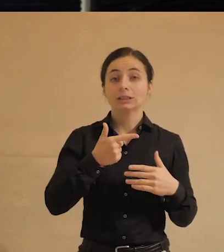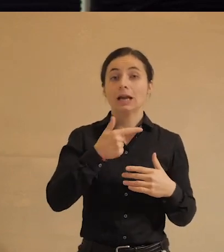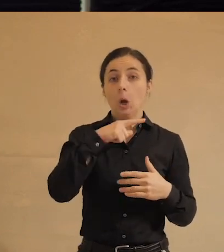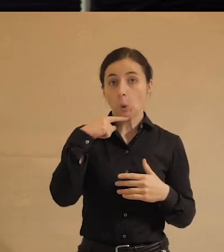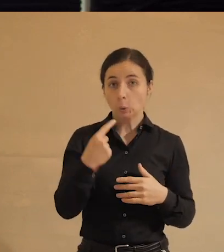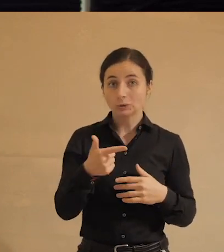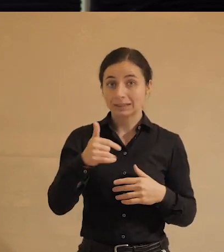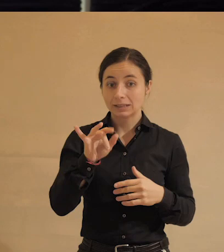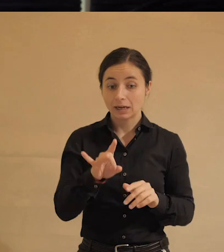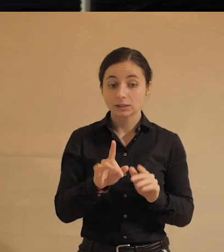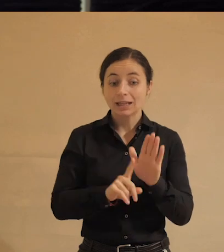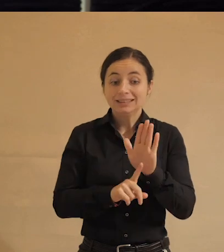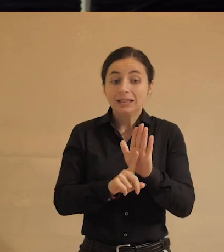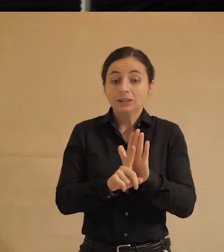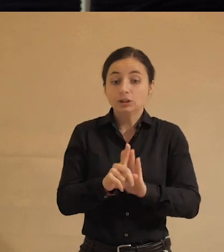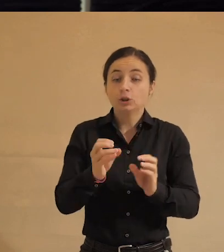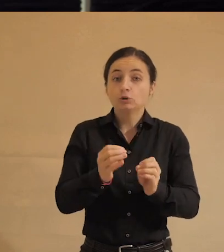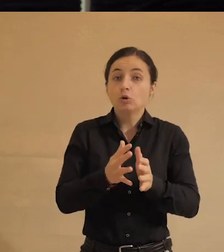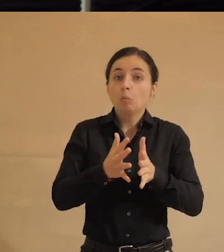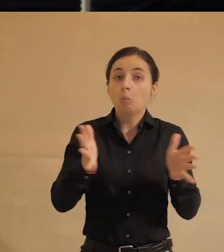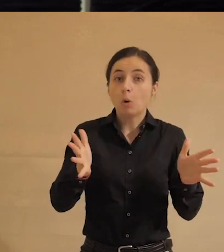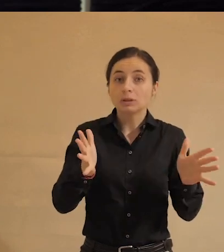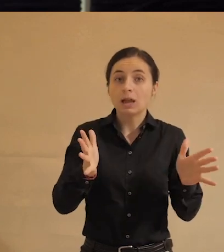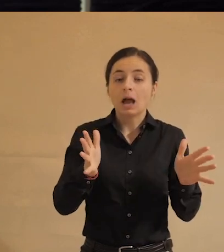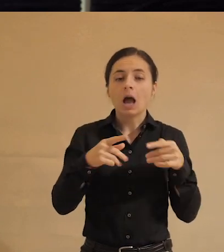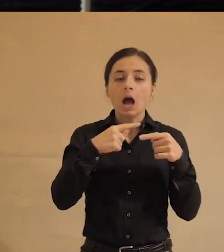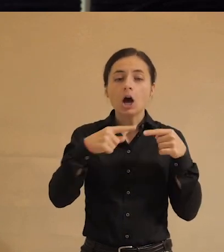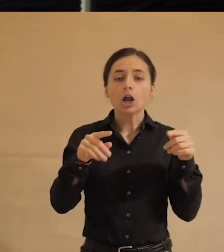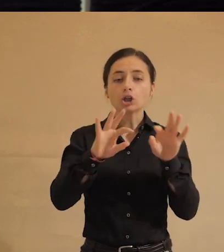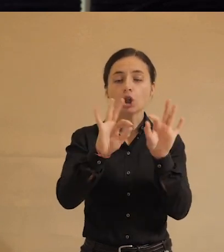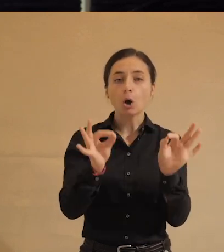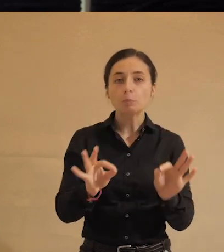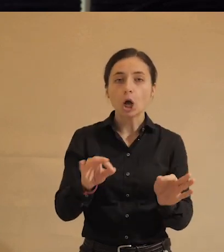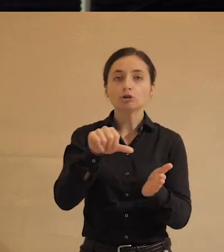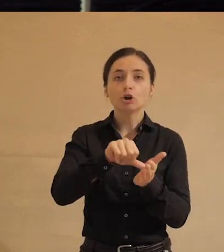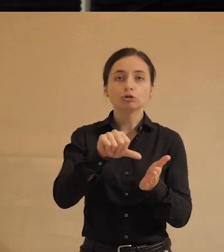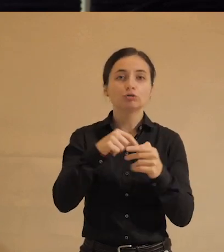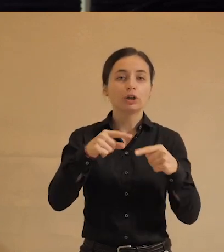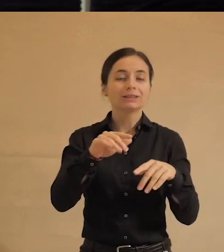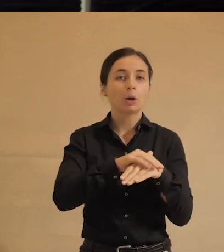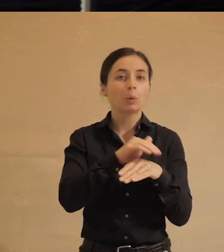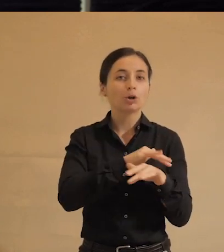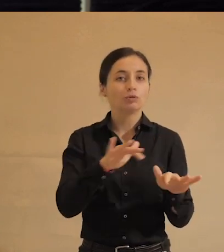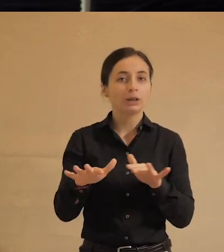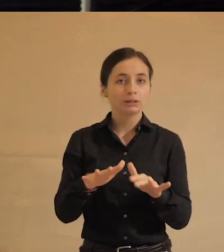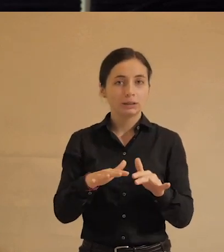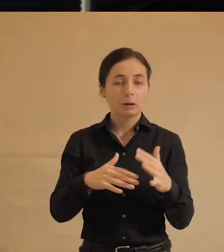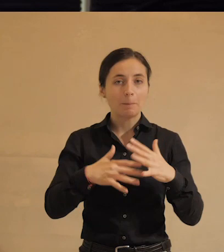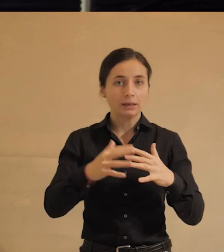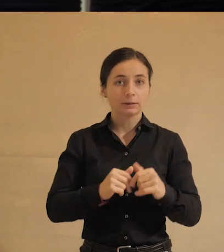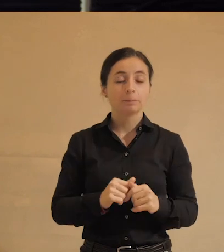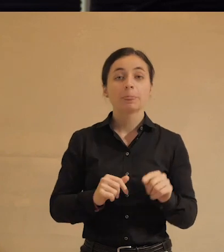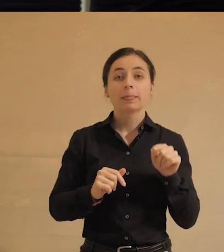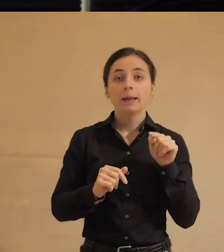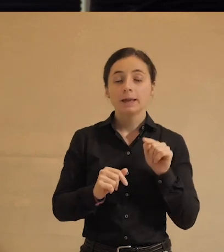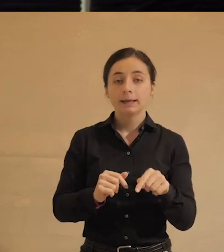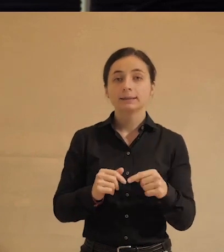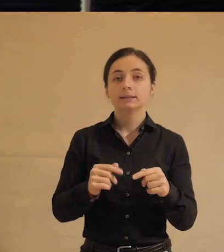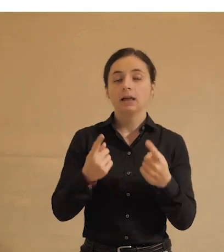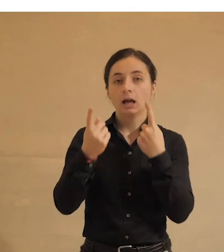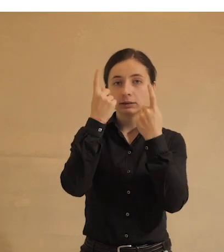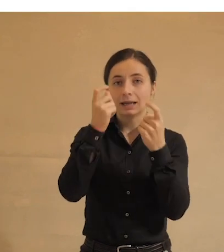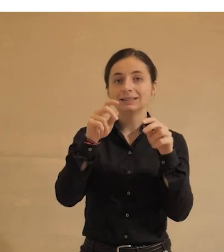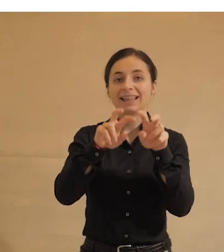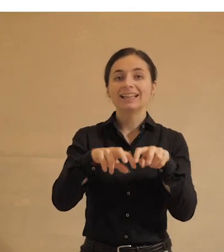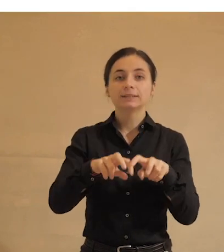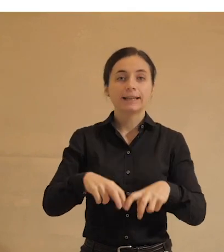начинают, скажем так, еще и более разнообразно участвовать в различных благотворительных практиках. Значит, что здесь? Это, кстати, данные из